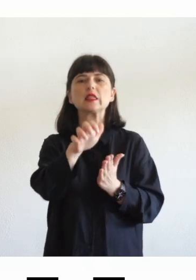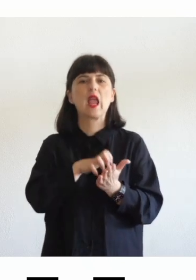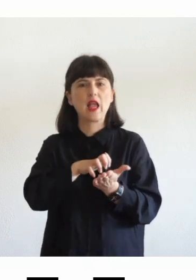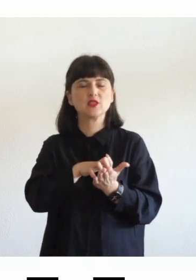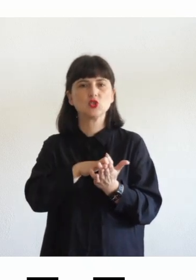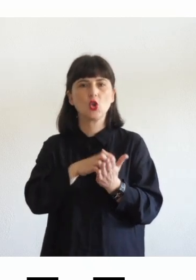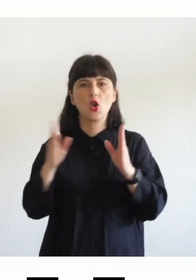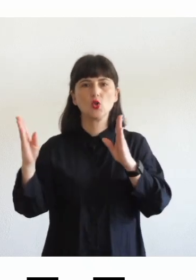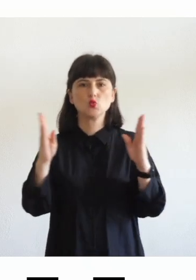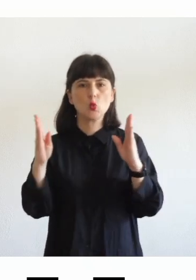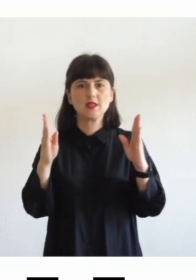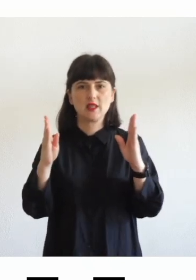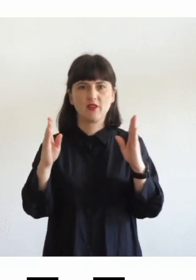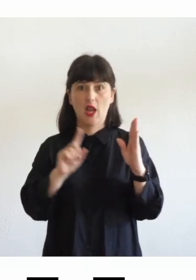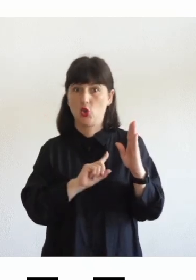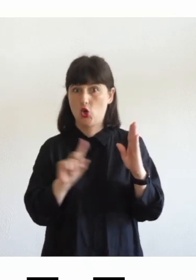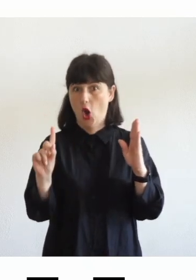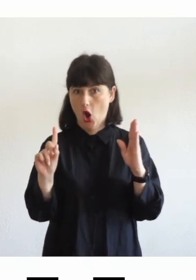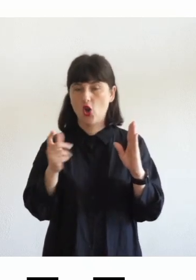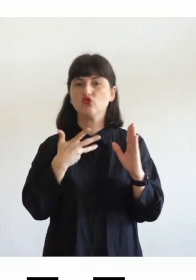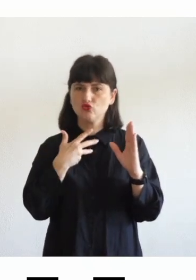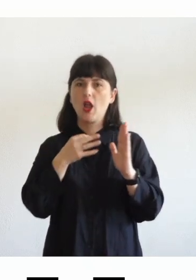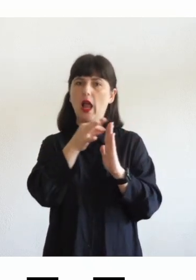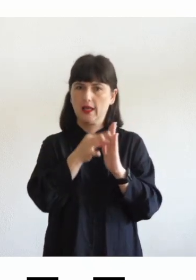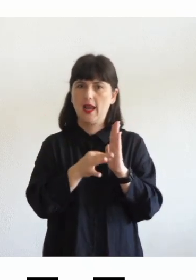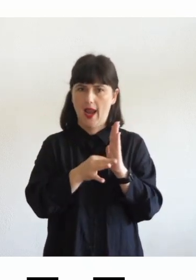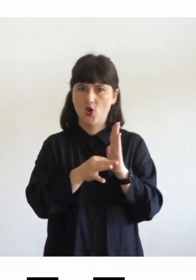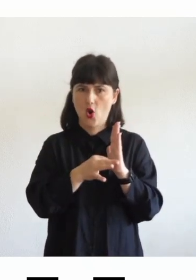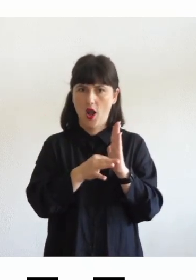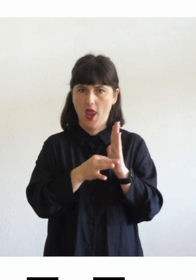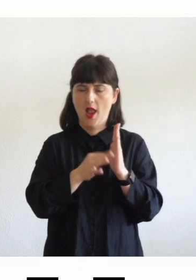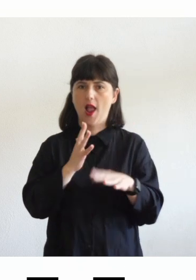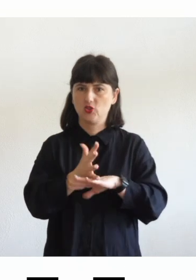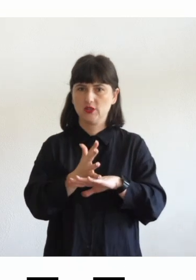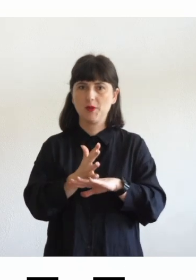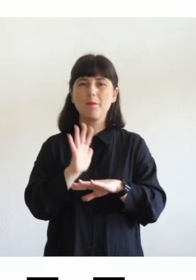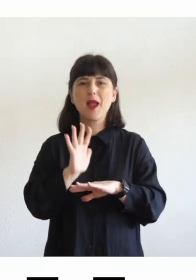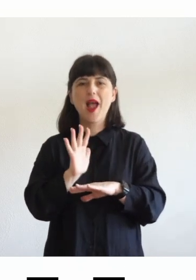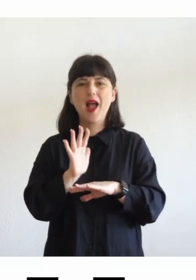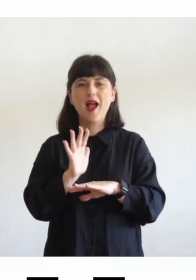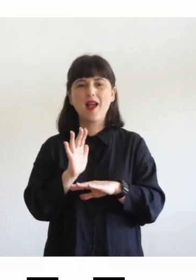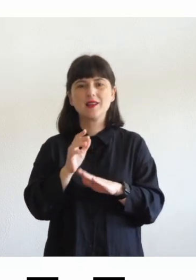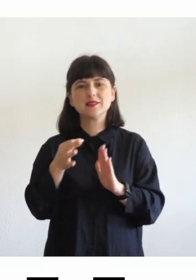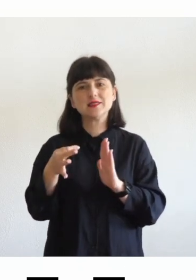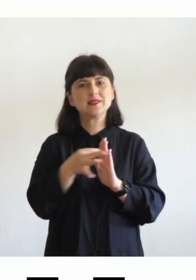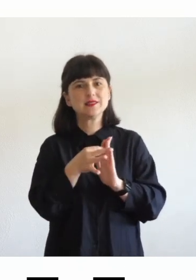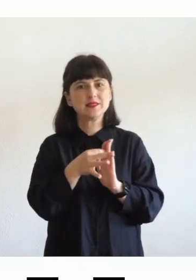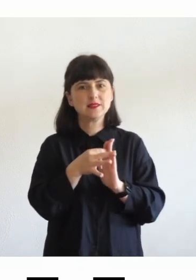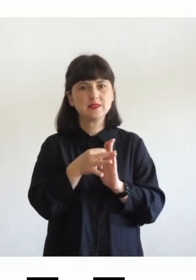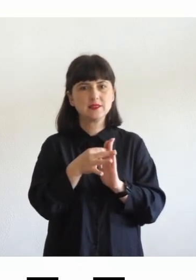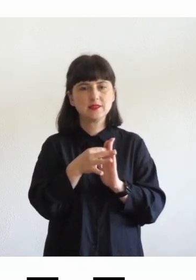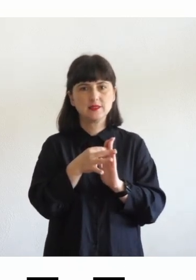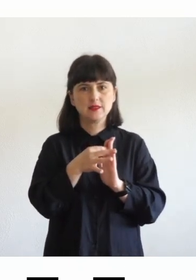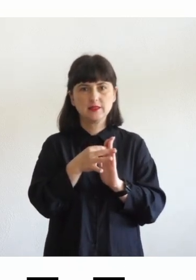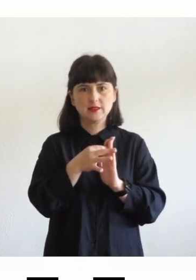giustificato rientra fra le regole dell'accessibilità ma non è un criterio è un criterio di